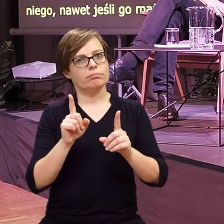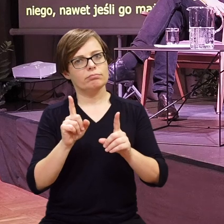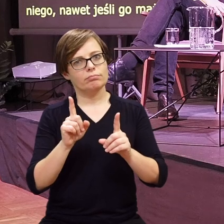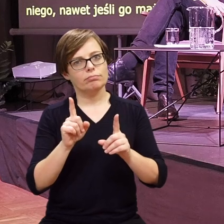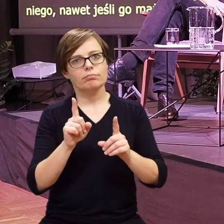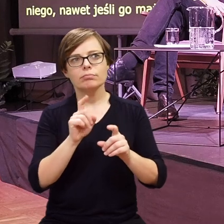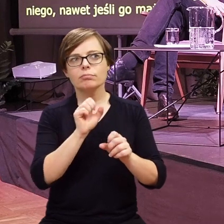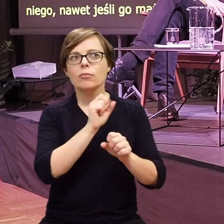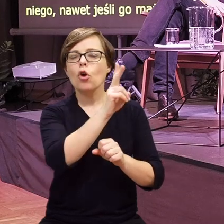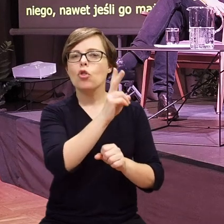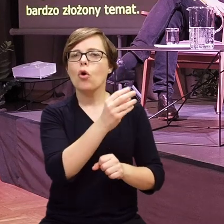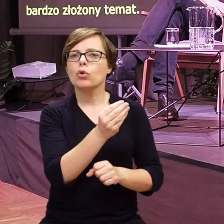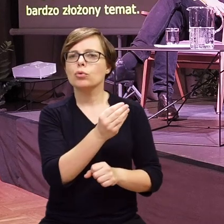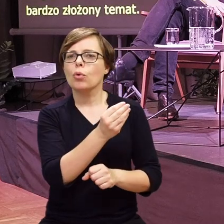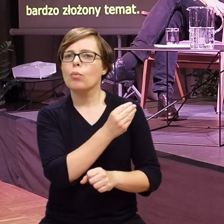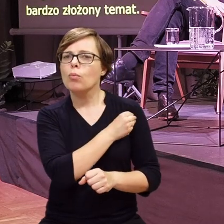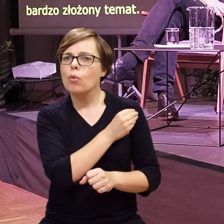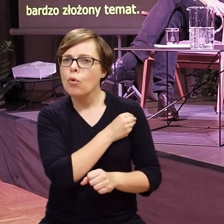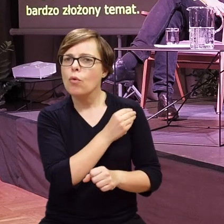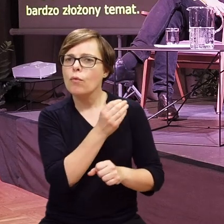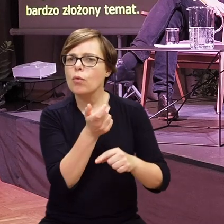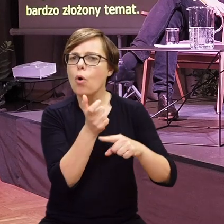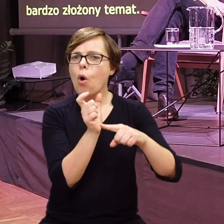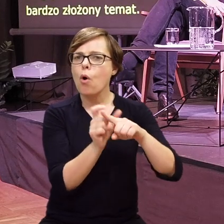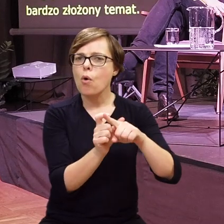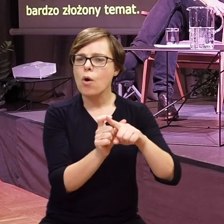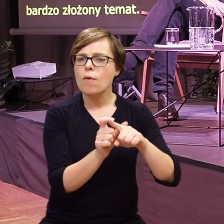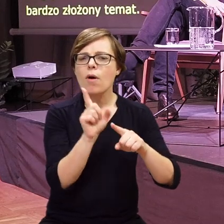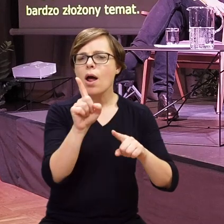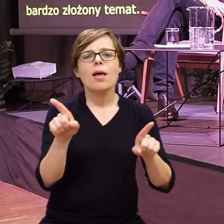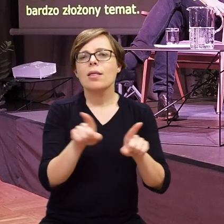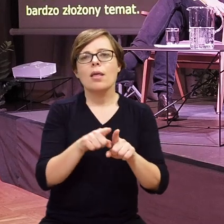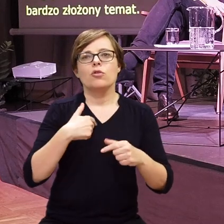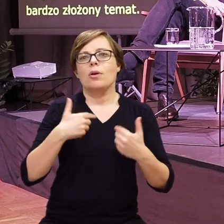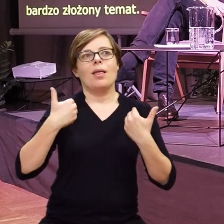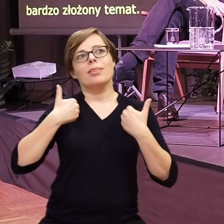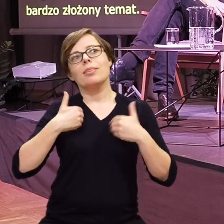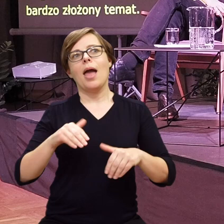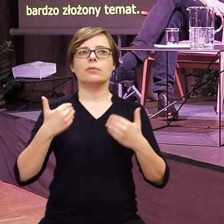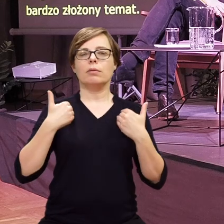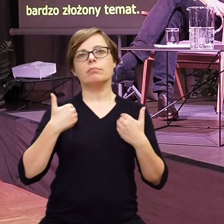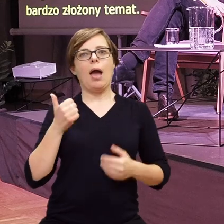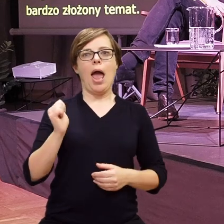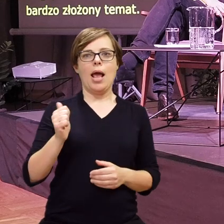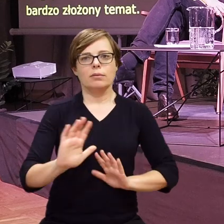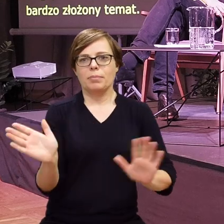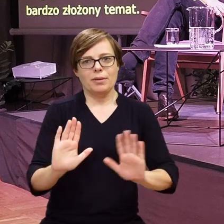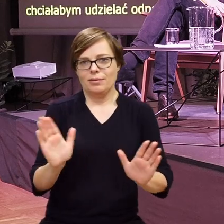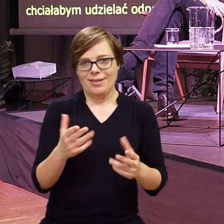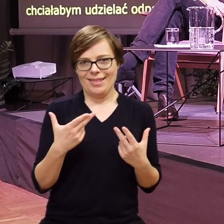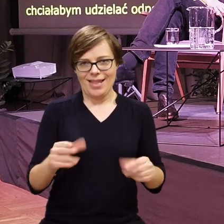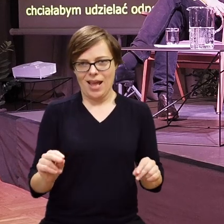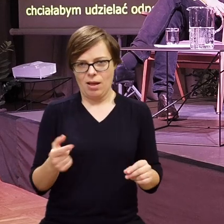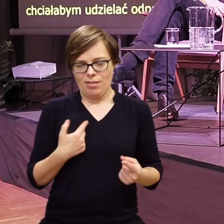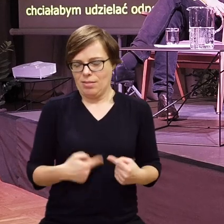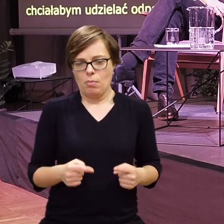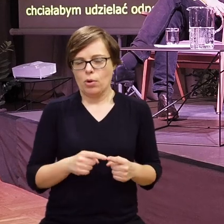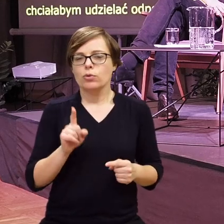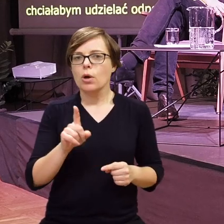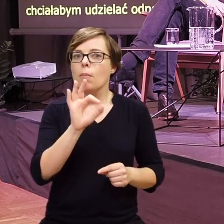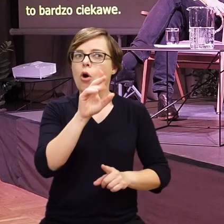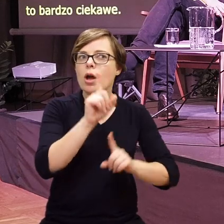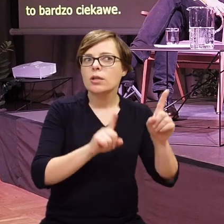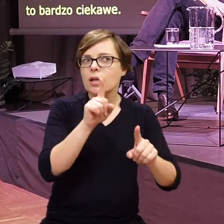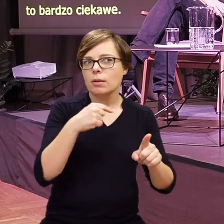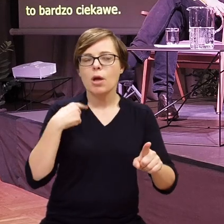określeniem, ale też nie chcę tutaj się wypowiadać jakoś ekspercko zupełnie, bo to byłoby nie na miejscu.